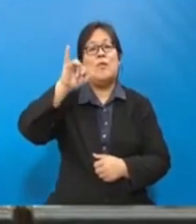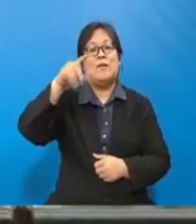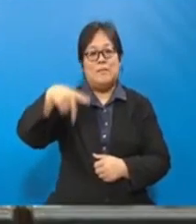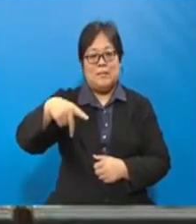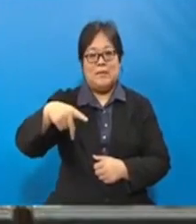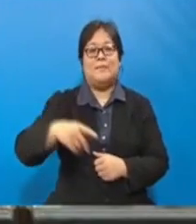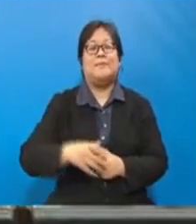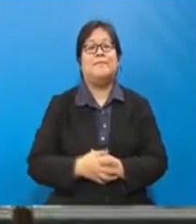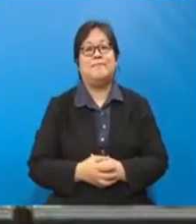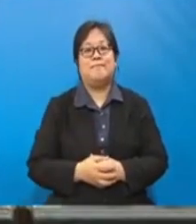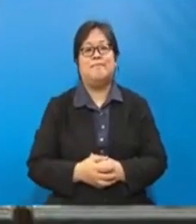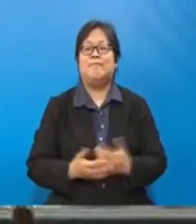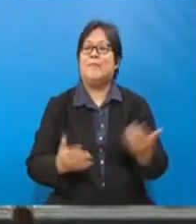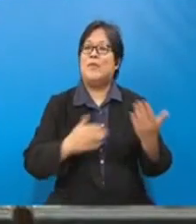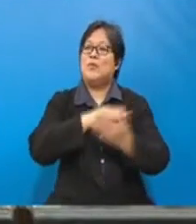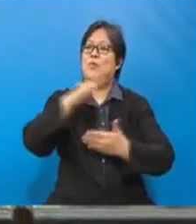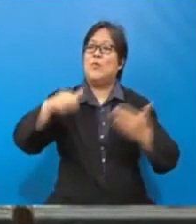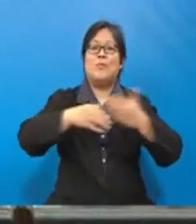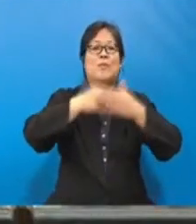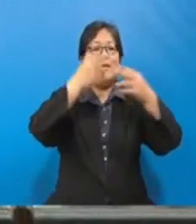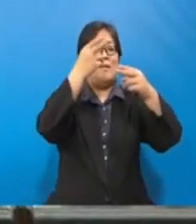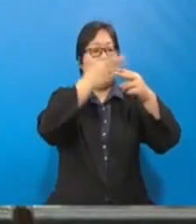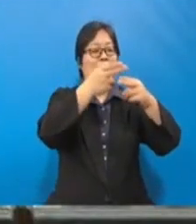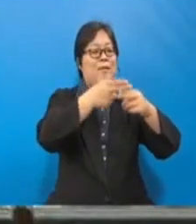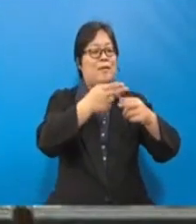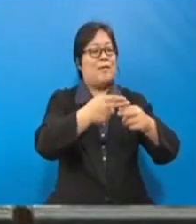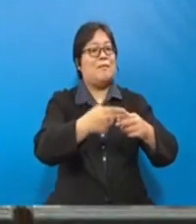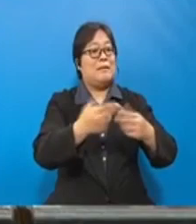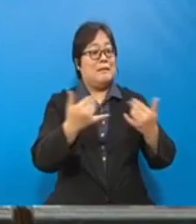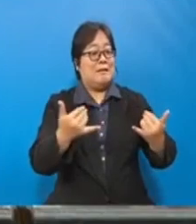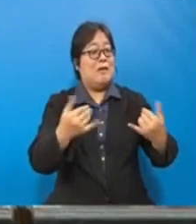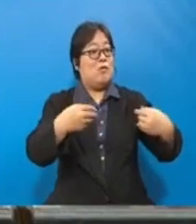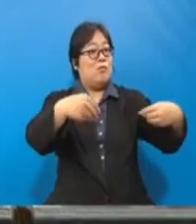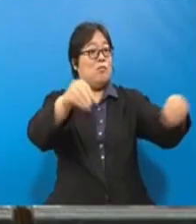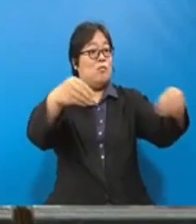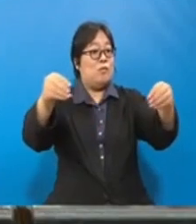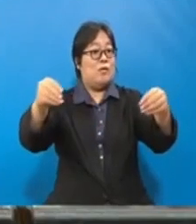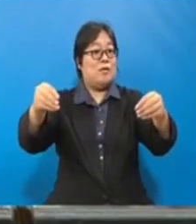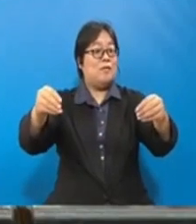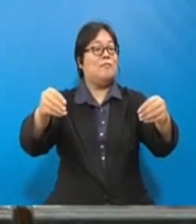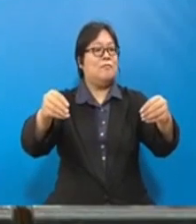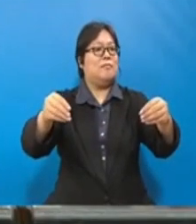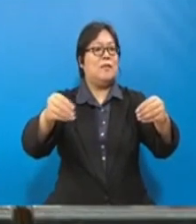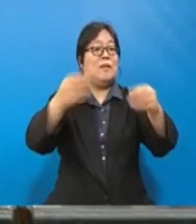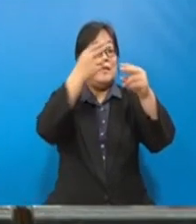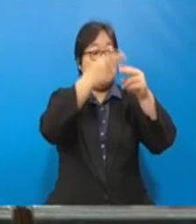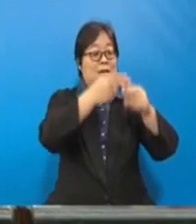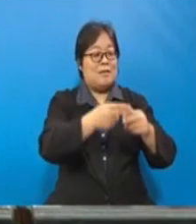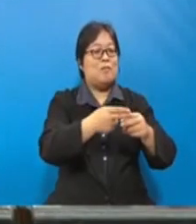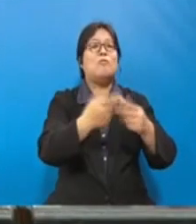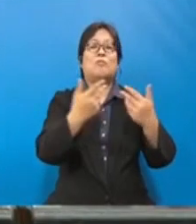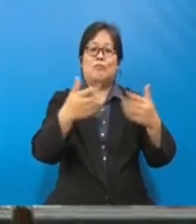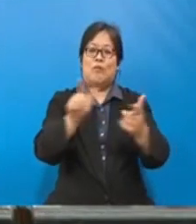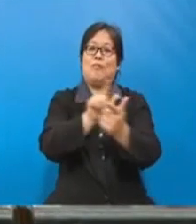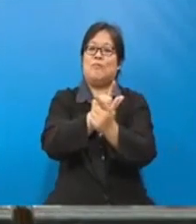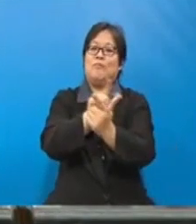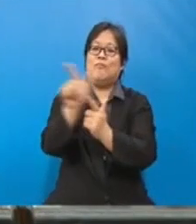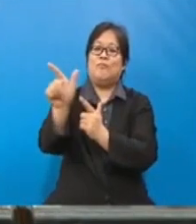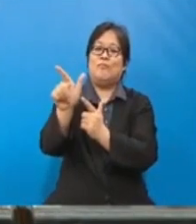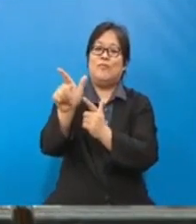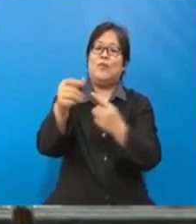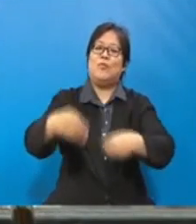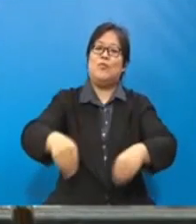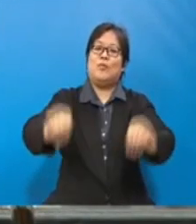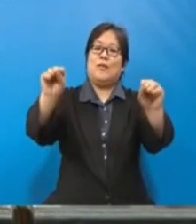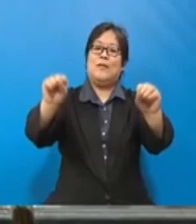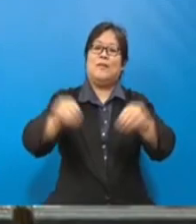semua brand-brand yang sekarang di pasaran adalah brand yang diluluskan untuk